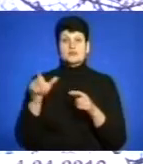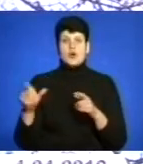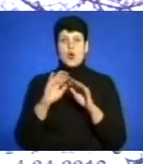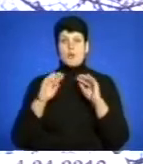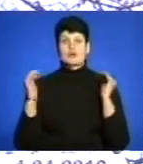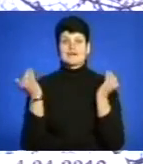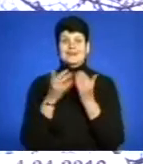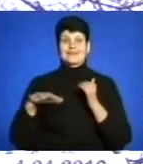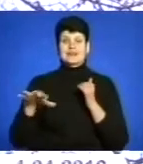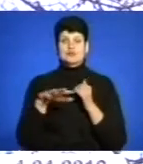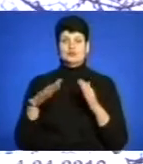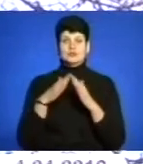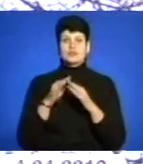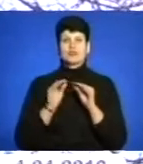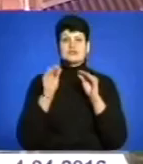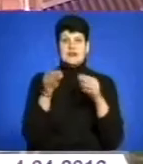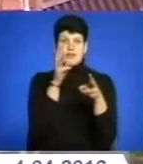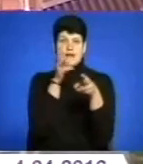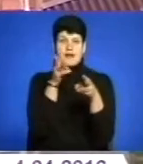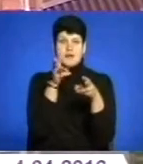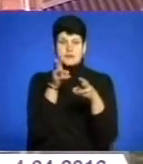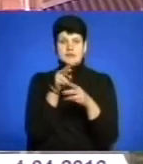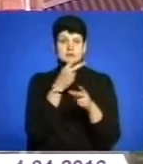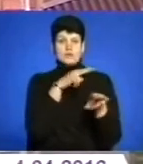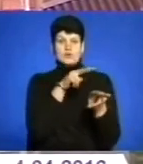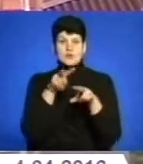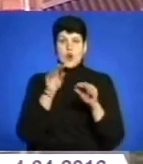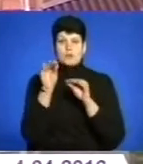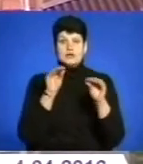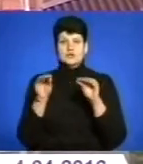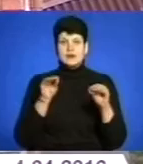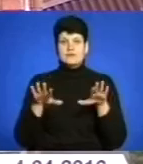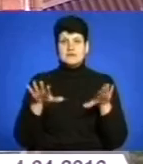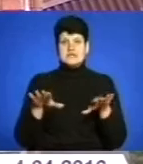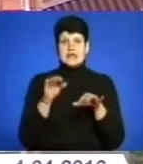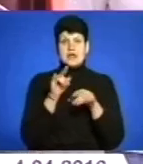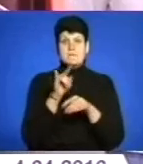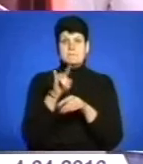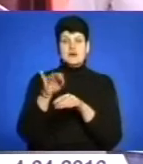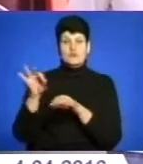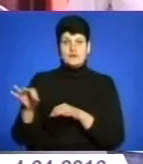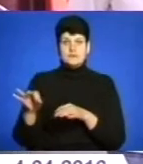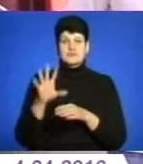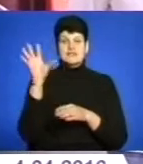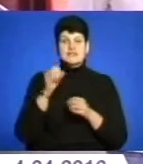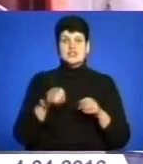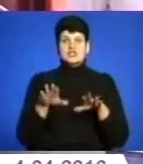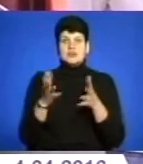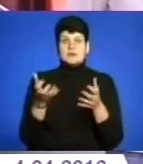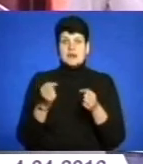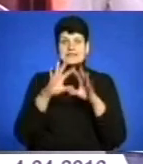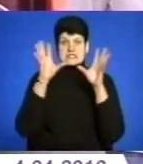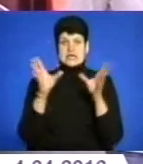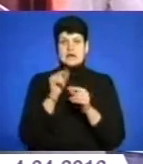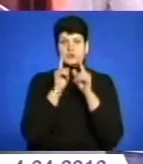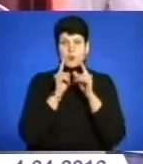територію будинку, встановили камери відеоспостереження, облаштували місця для паркування. Все рішення приймається тільки загальними